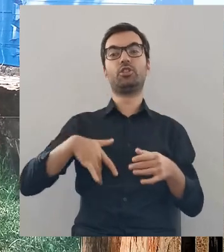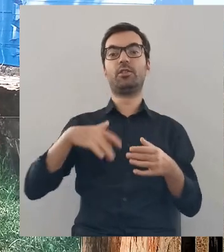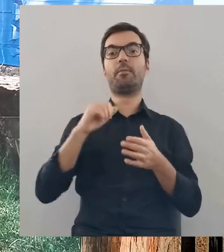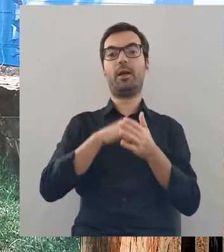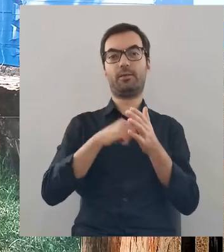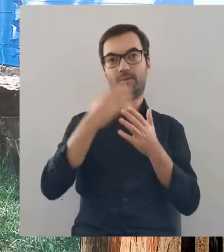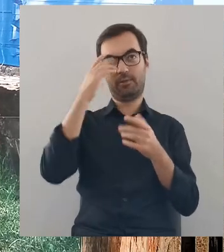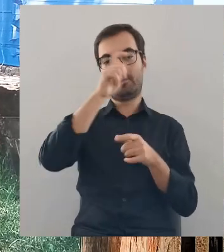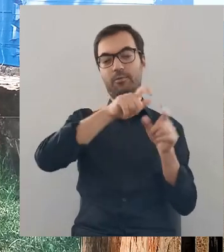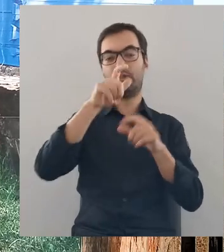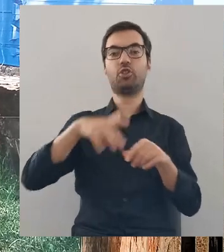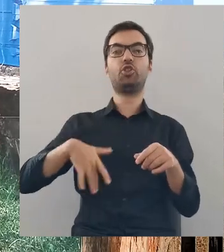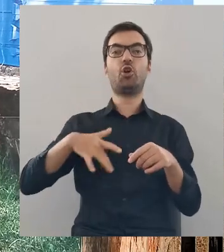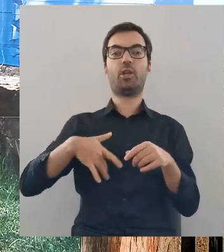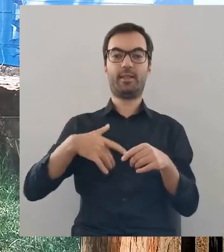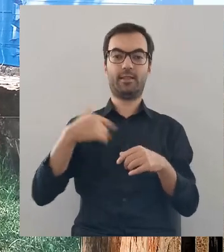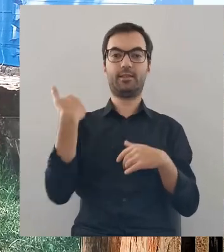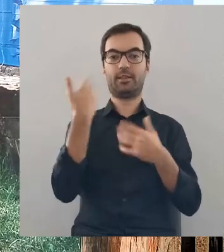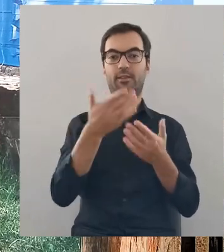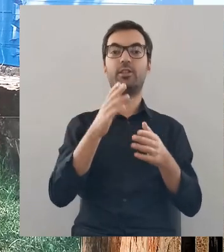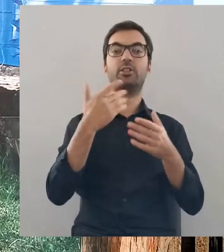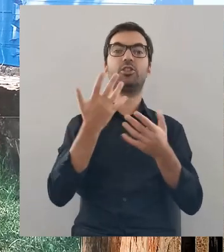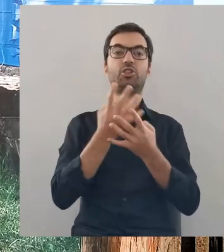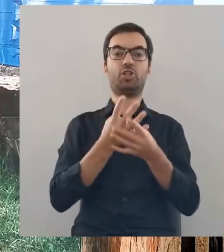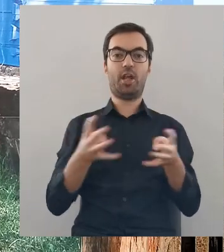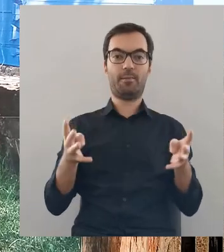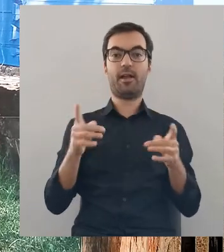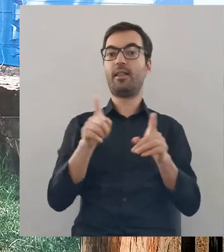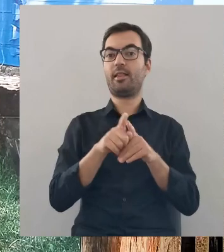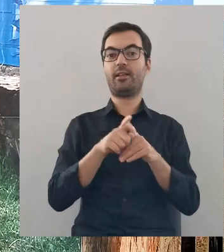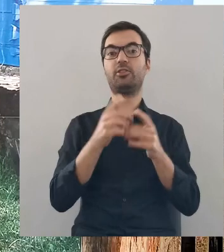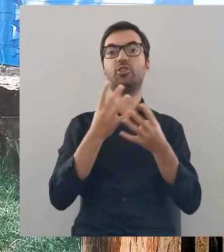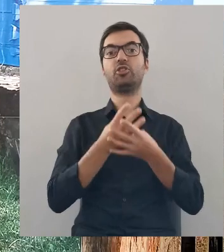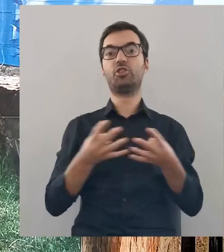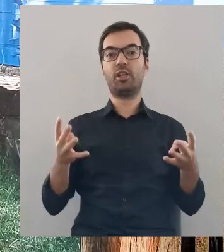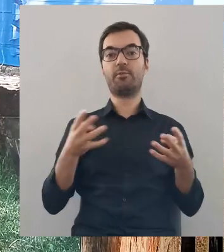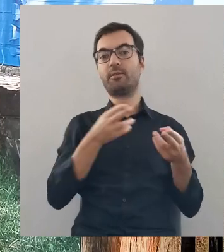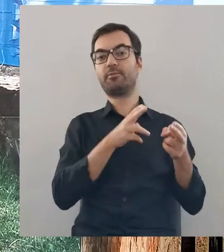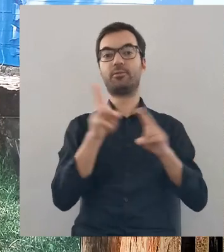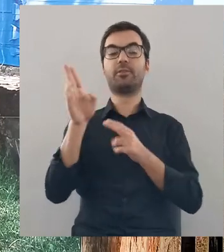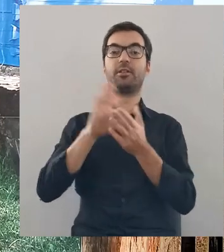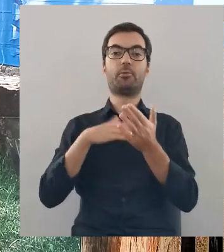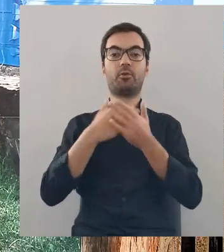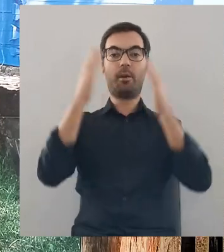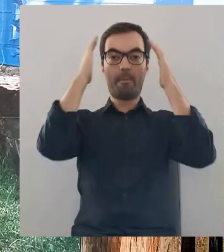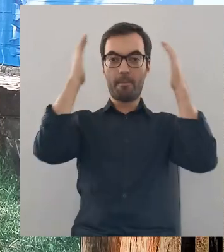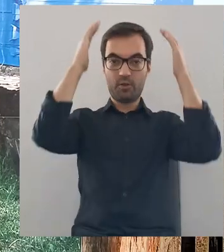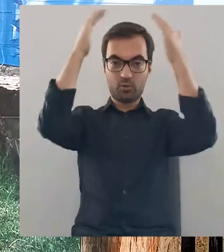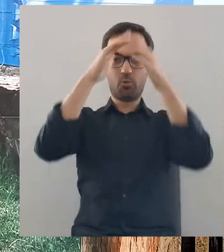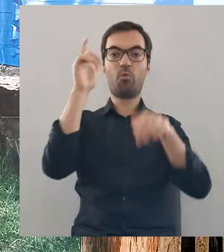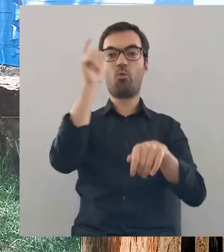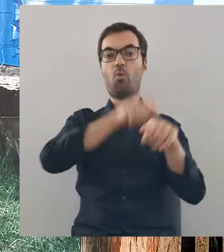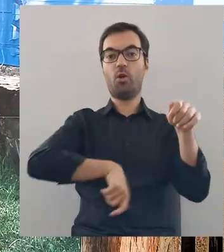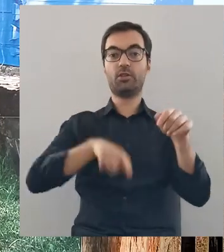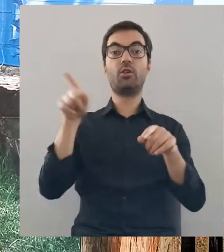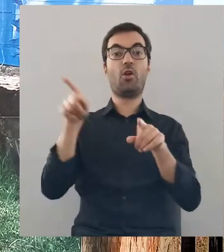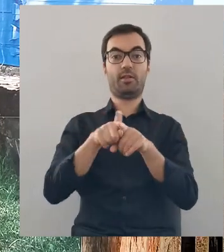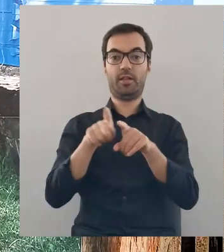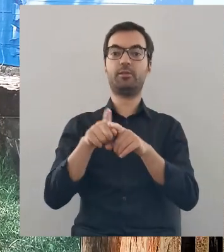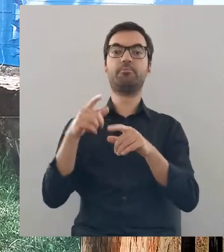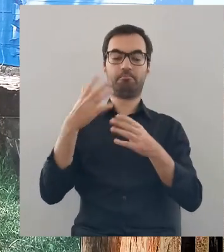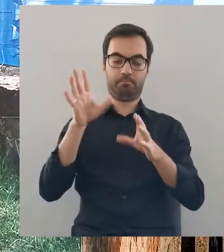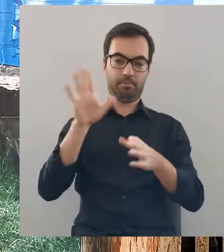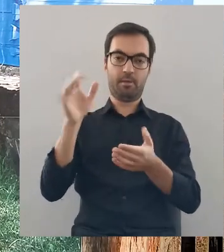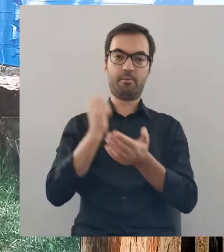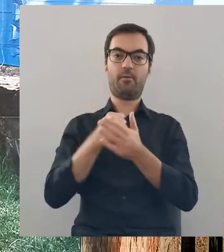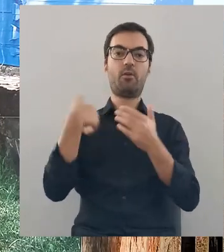mazowieckim, to wiadomo, księżęta mazowieccy ziemię nadawali, ale nie tylko, bo były też ziemie należące do biskupów na przykład płockich i